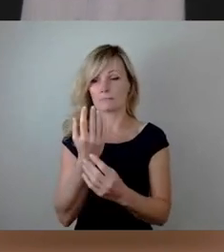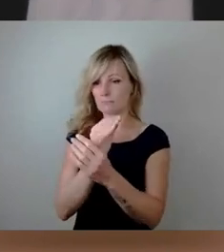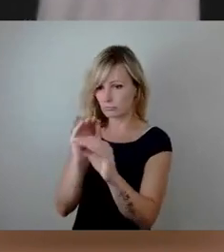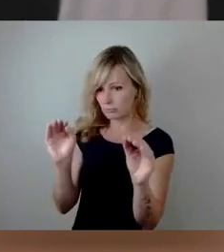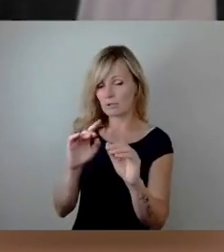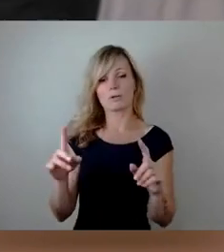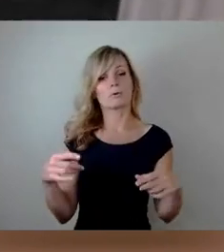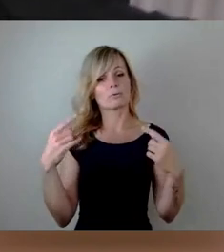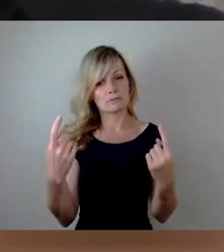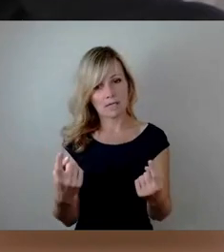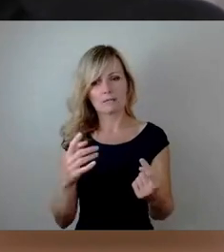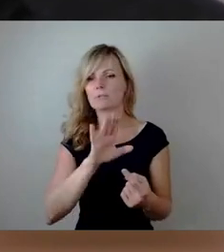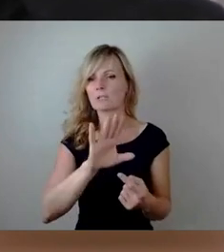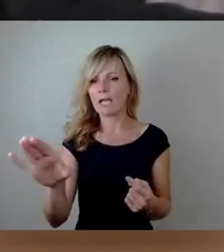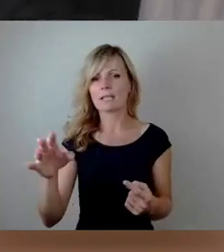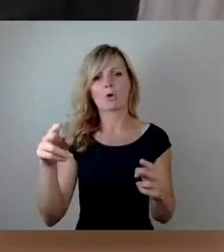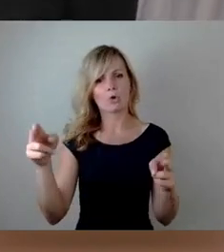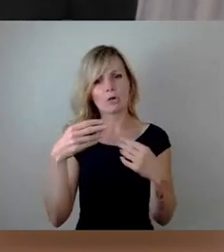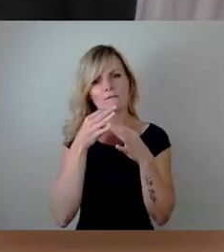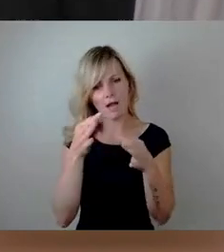Ihre Rückfrage gerne beantworten.